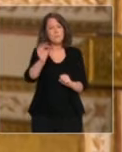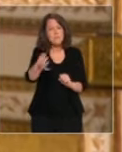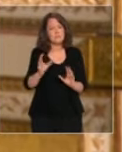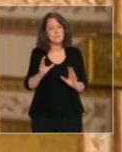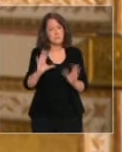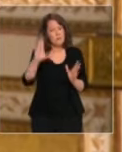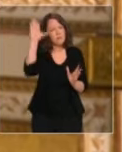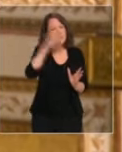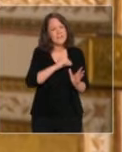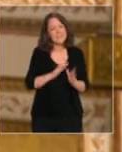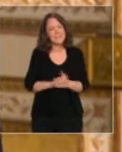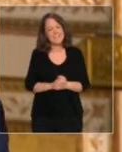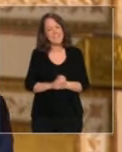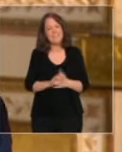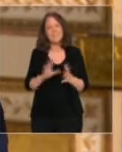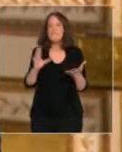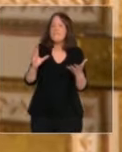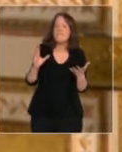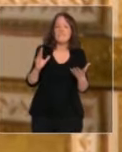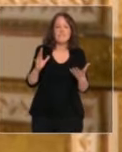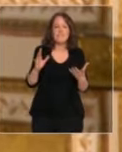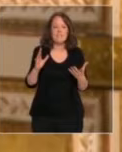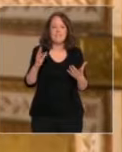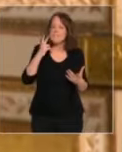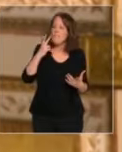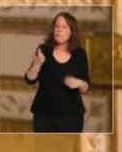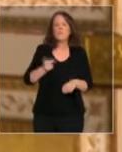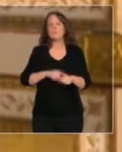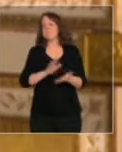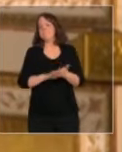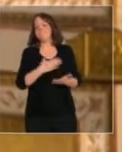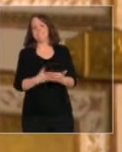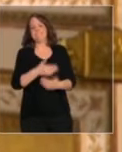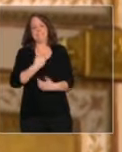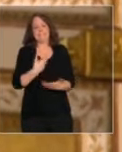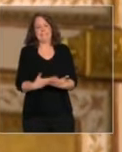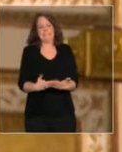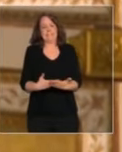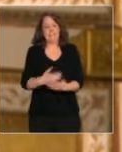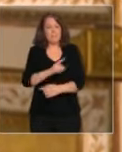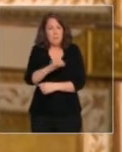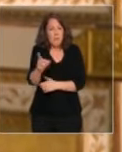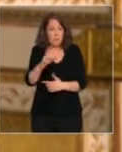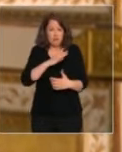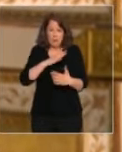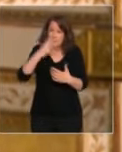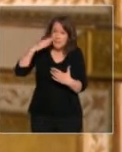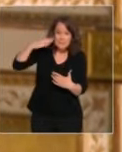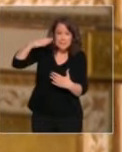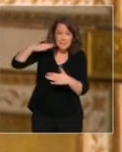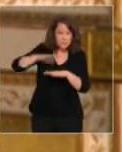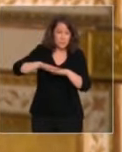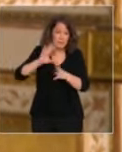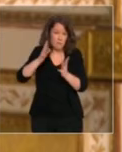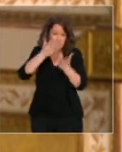suite à y trouver la confirmation de ce en quoi nous avions toujours cru. Non. Sachons dans